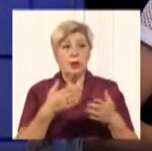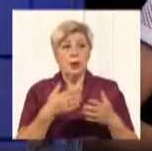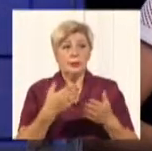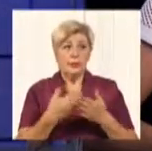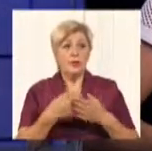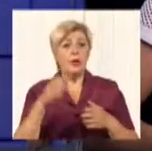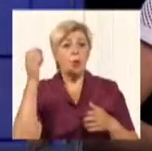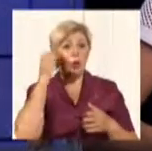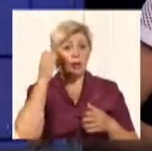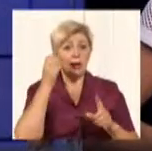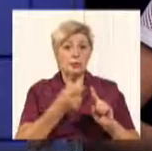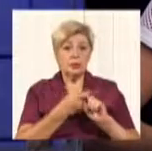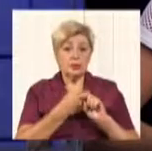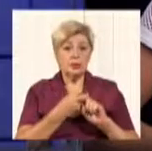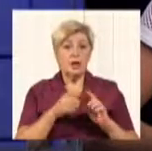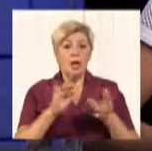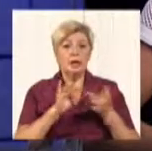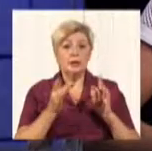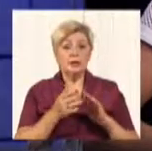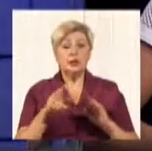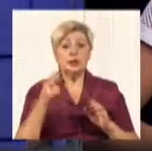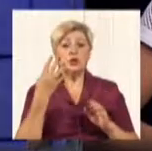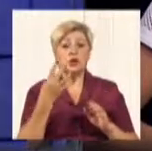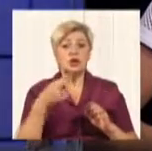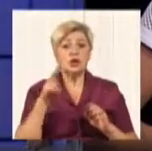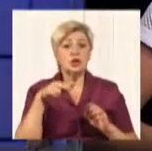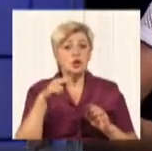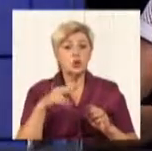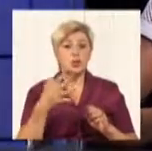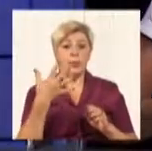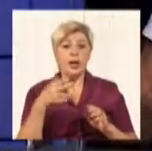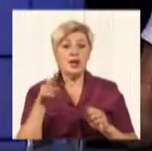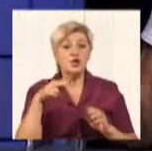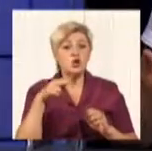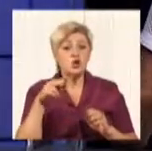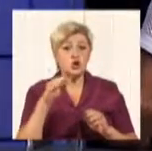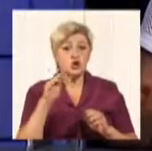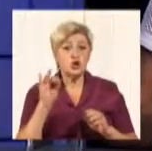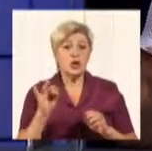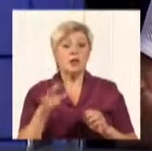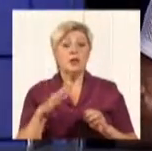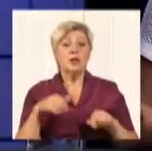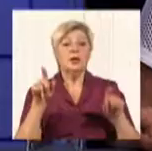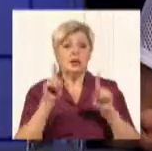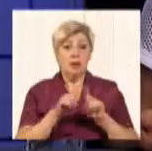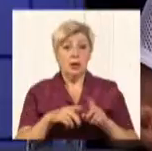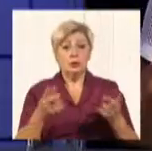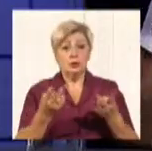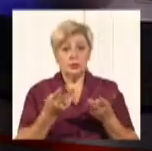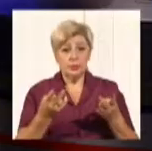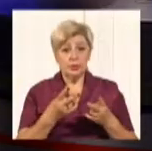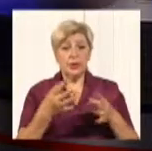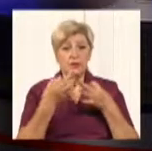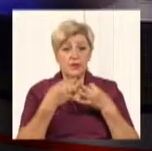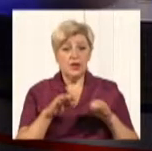Той інтернет 4G, 5G, про який ми так і мріємо, для них також потрібні вільні частоти.